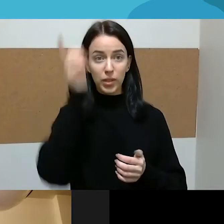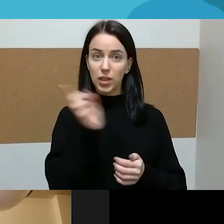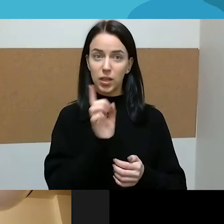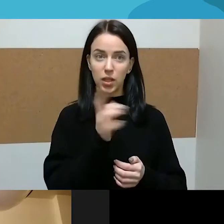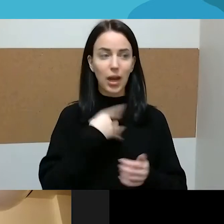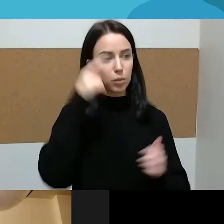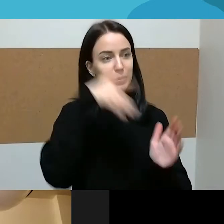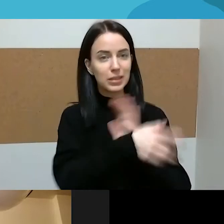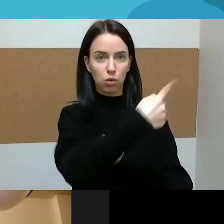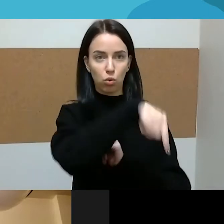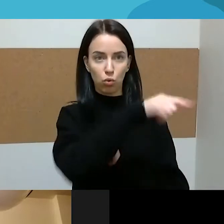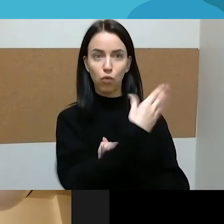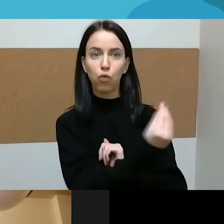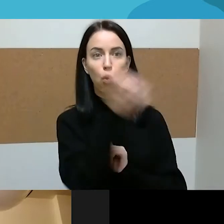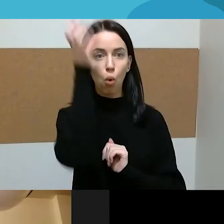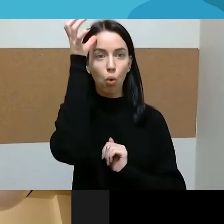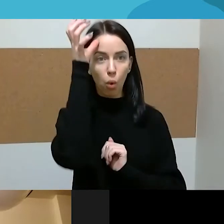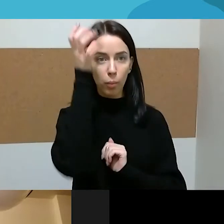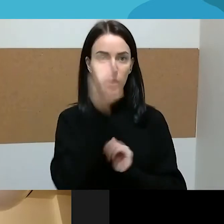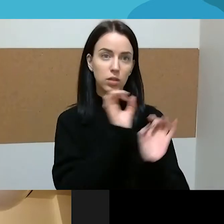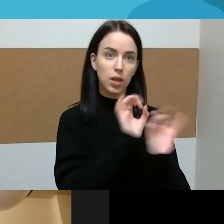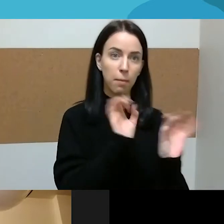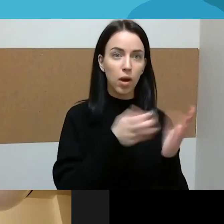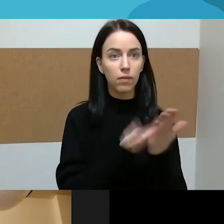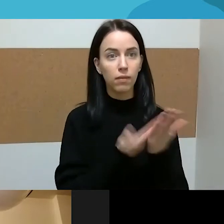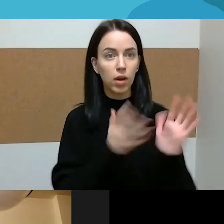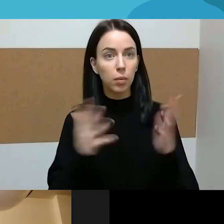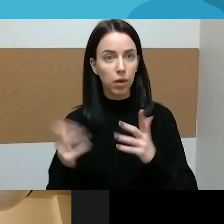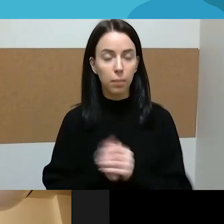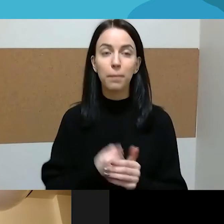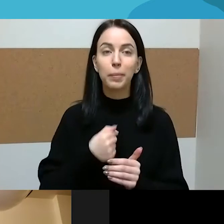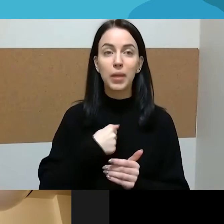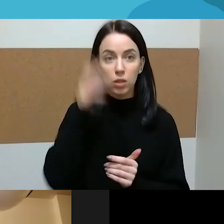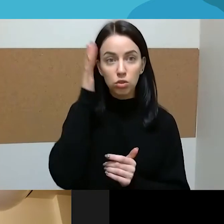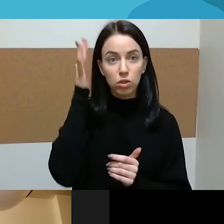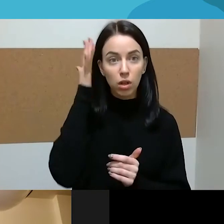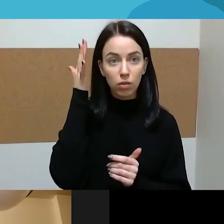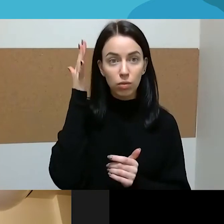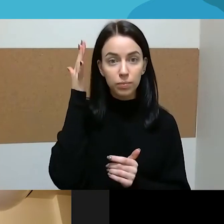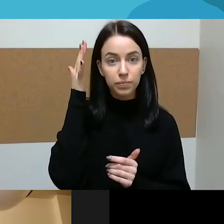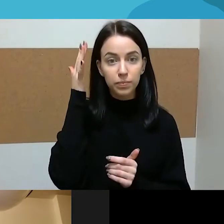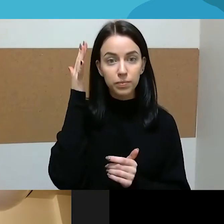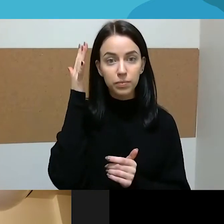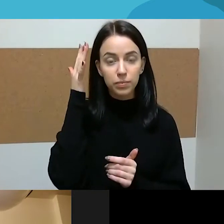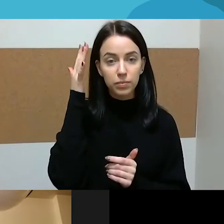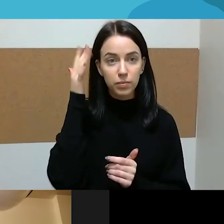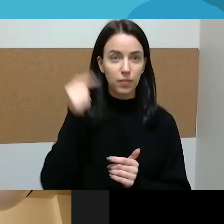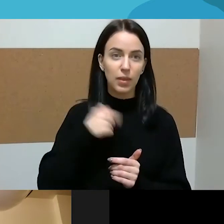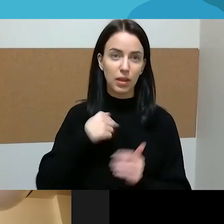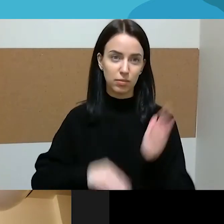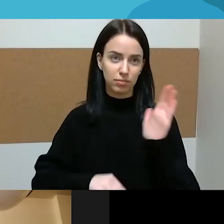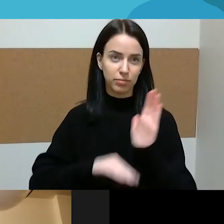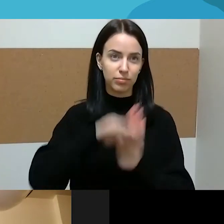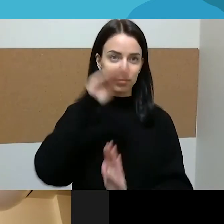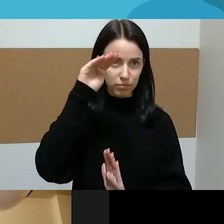žmonės, bet ir iš bendražmoniškų tokių dalykų spėjų, kad vis tiek atėjęs yra kartu kaita. užaugom didžioji dėlis mūsų